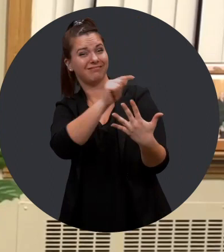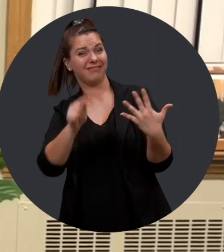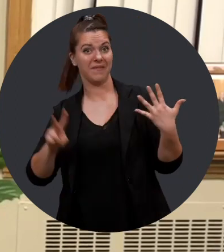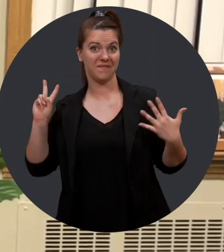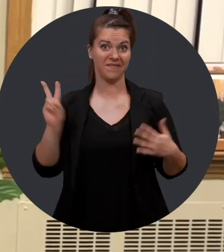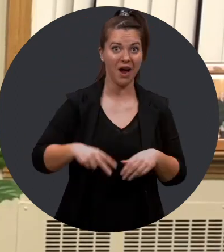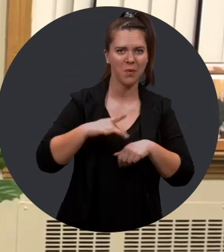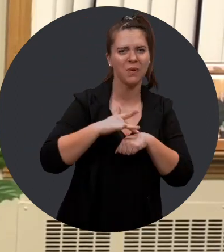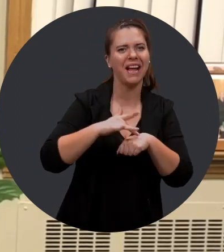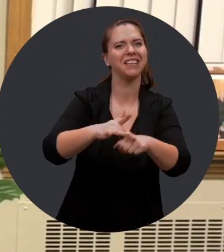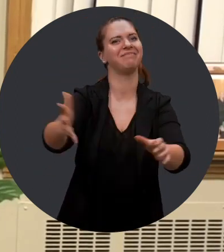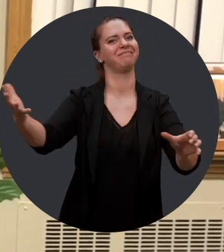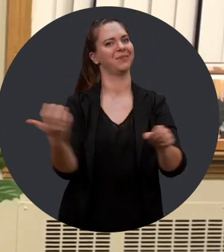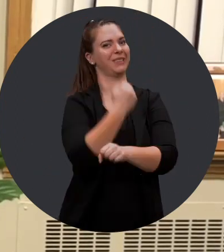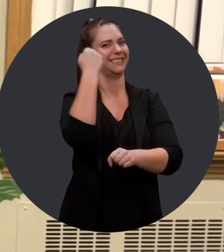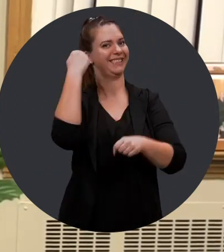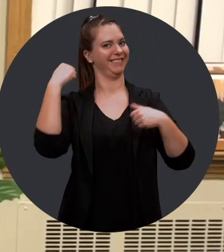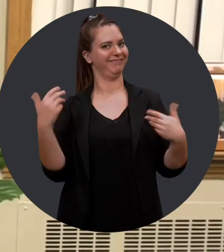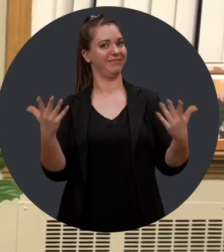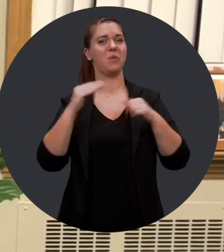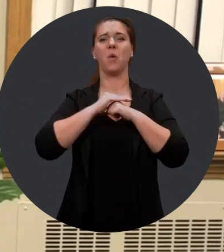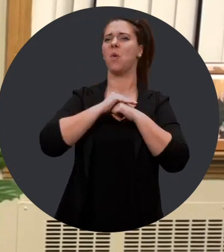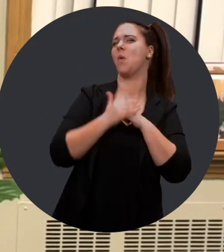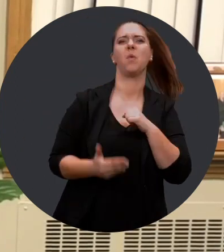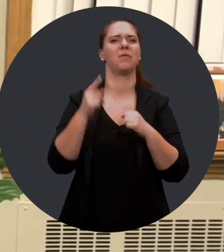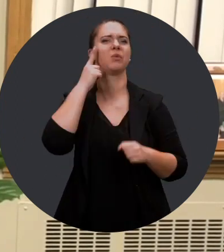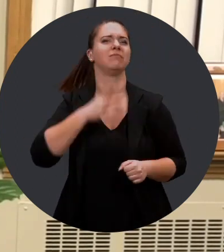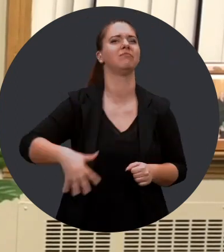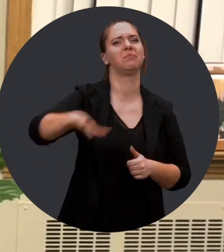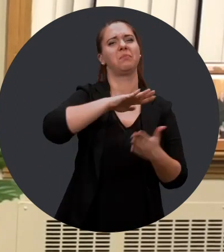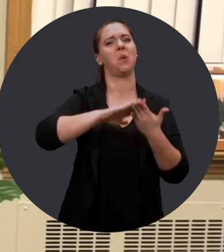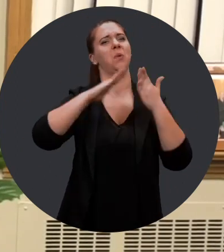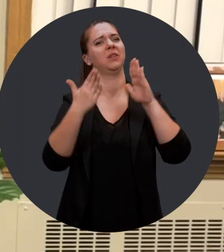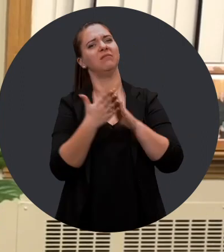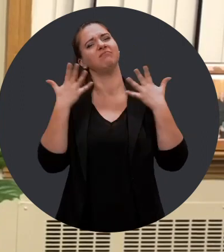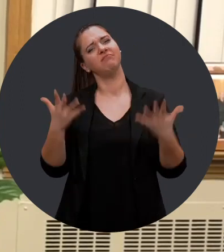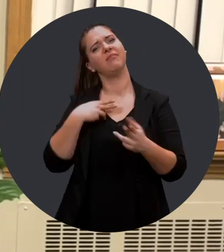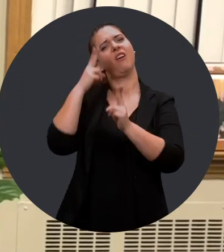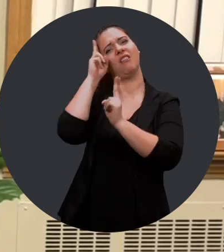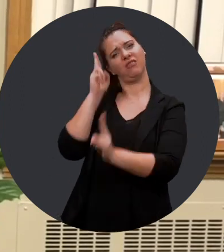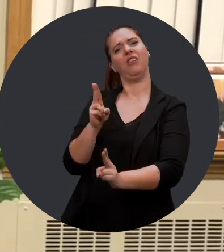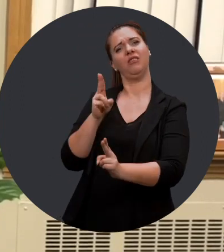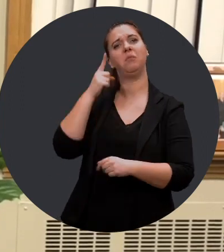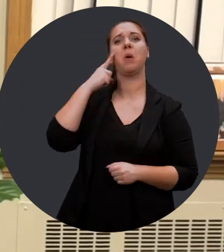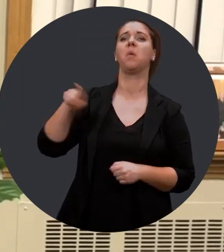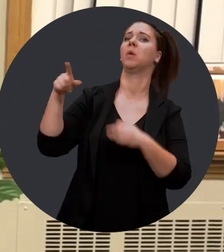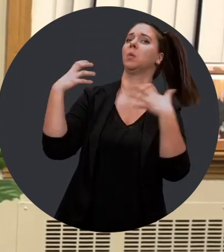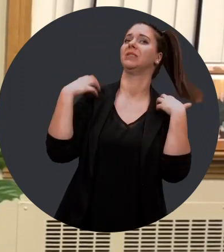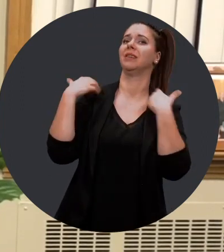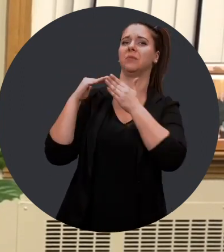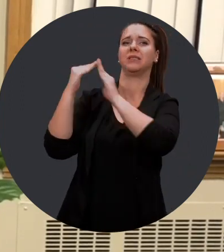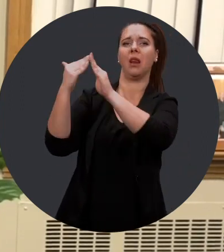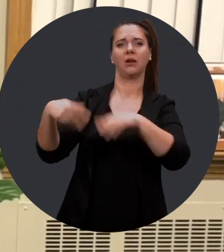de belles choses se réalisent, au grand bonheur de toute notre communauté. C'est donc un honneur pour le conseil municipal,